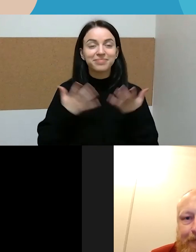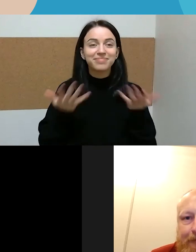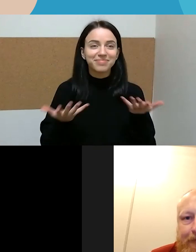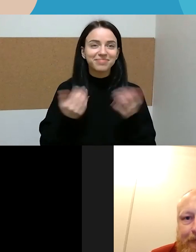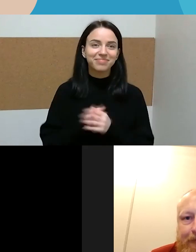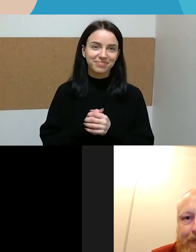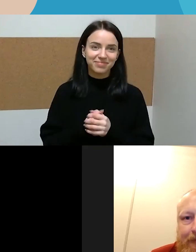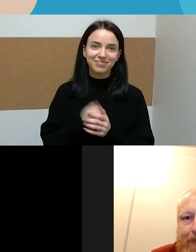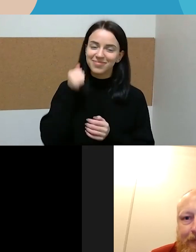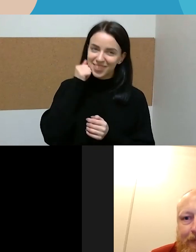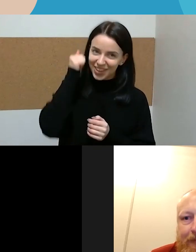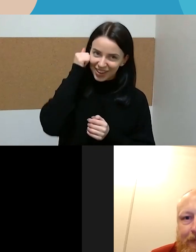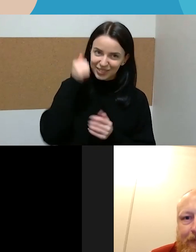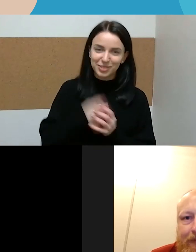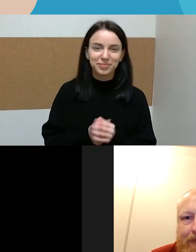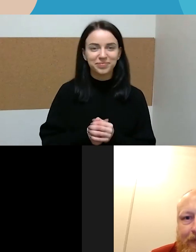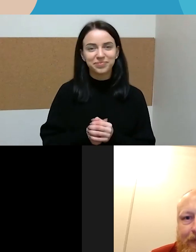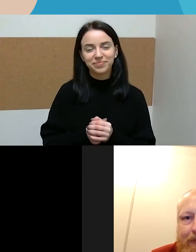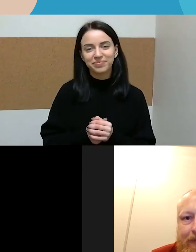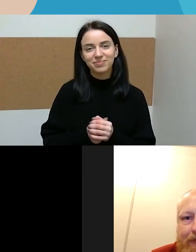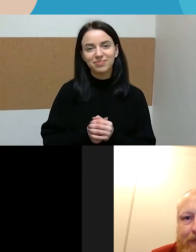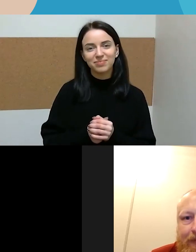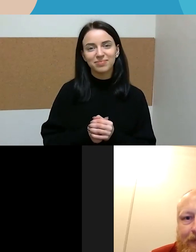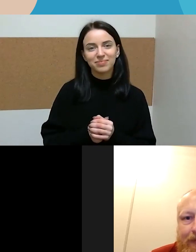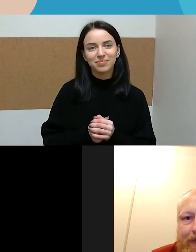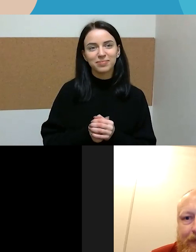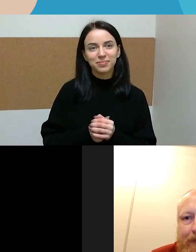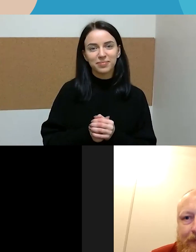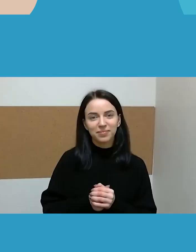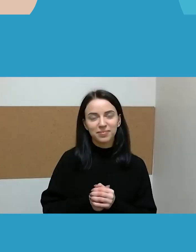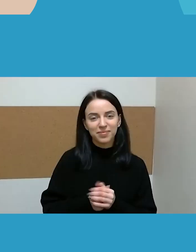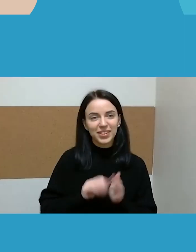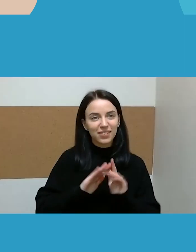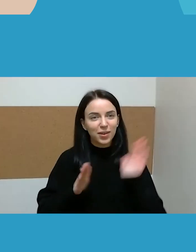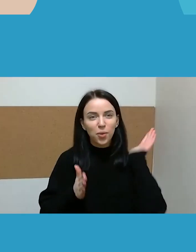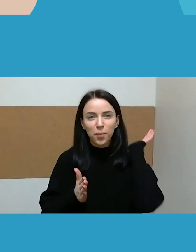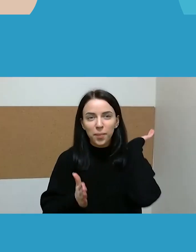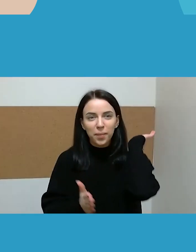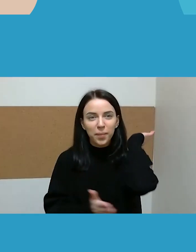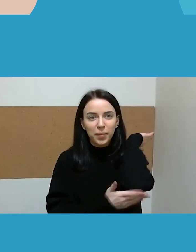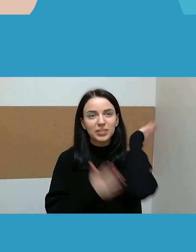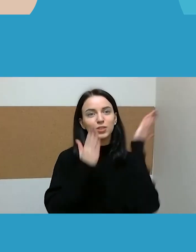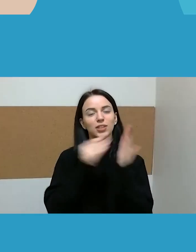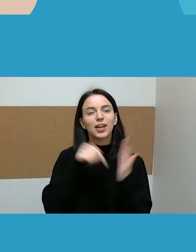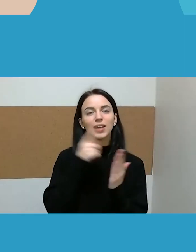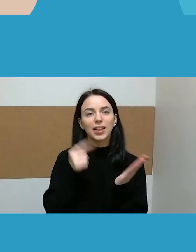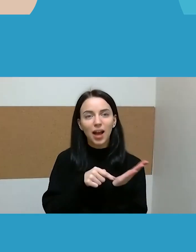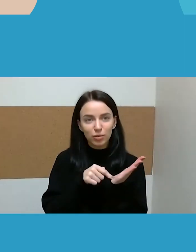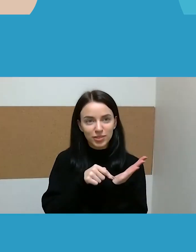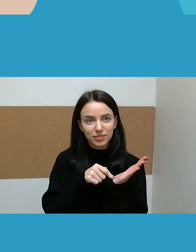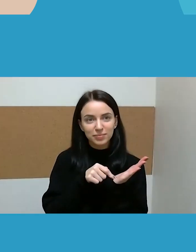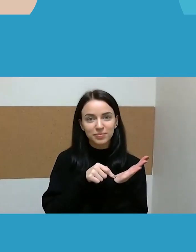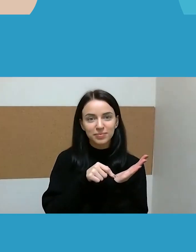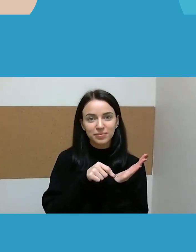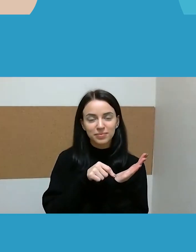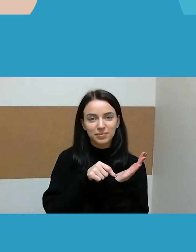Ačiū labai. Ir jau visai baigiamosioms netoms, turiu tą klausimą, tą klausimą, į kuri pirmi